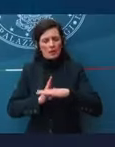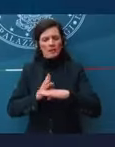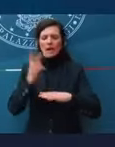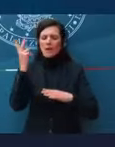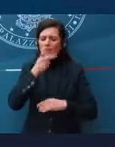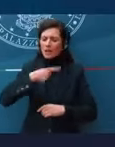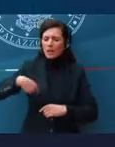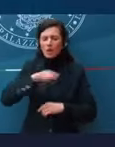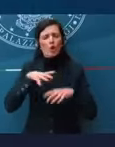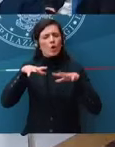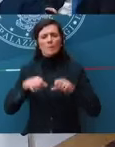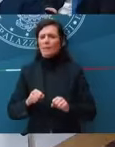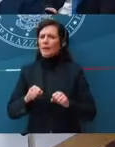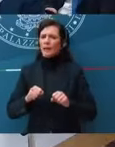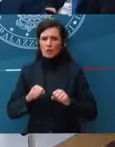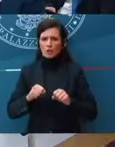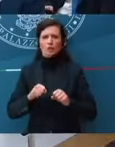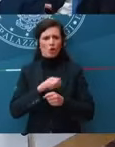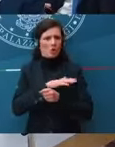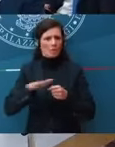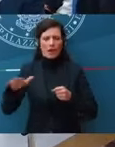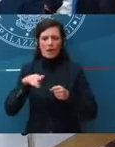questo stanziamento.